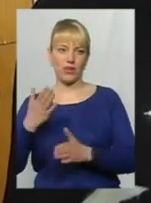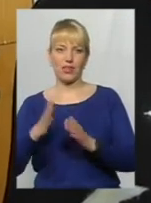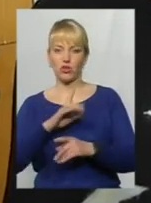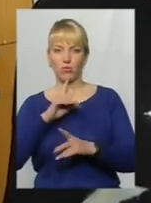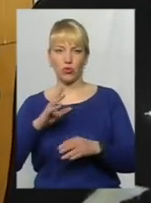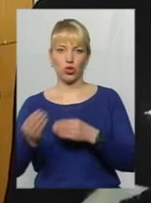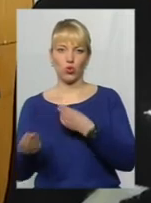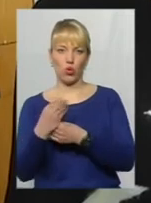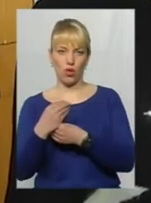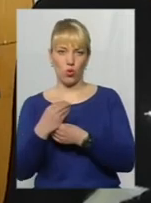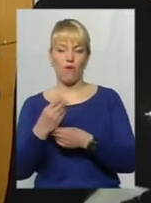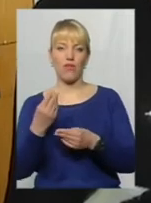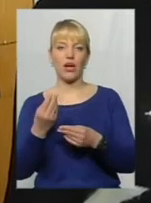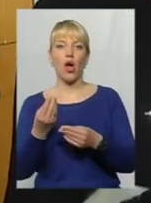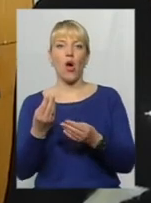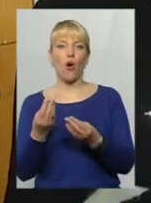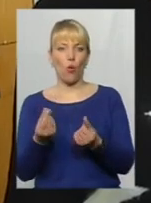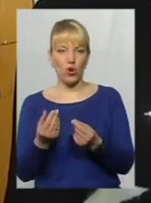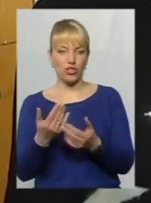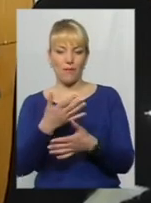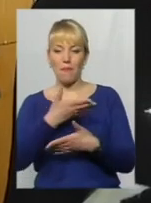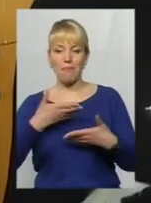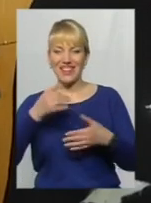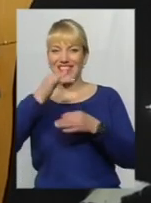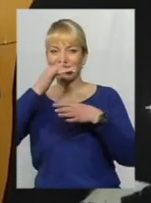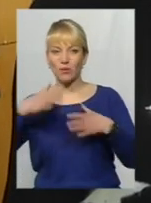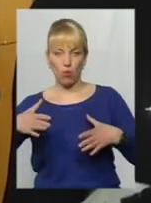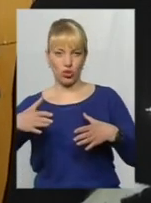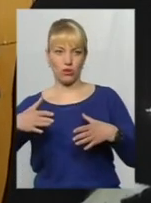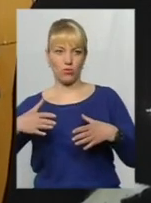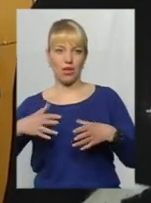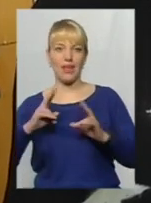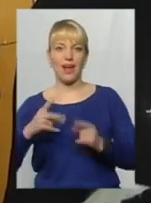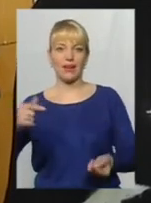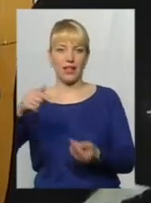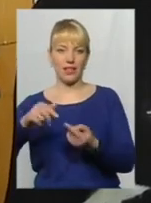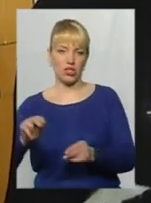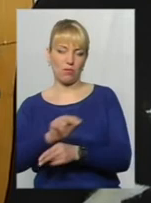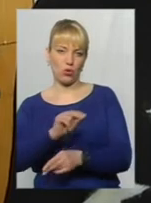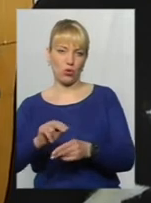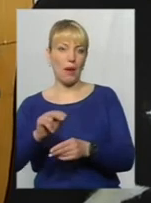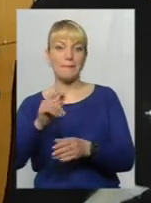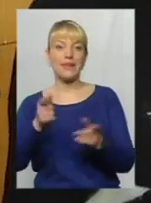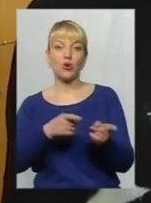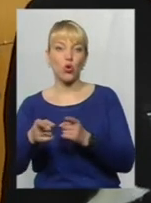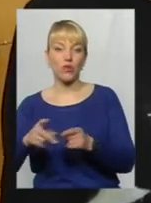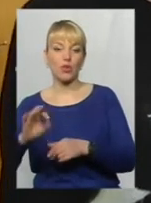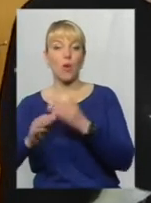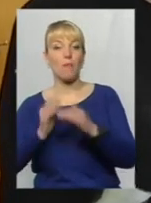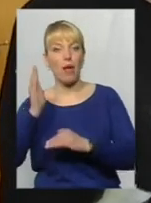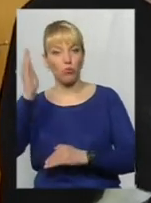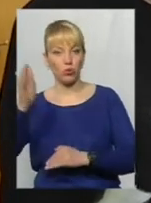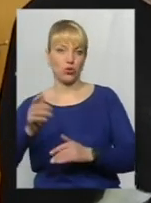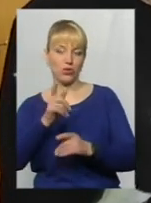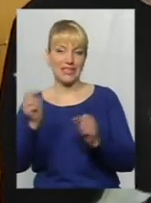додаткових коштів, то ми не зможемо, як належить, підготуватися до майбутнього зимового періоду і